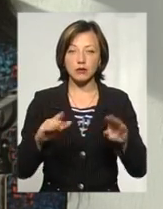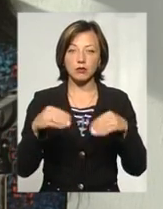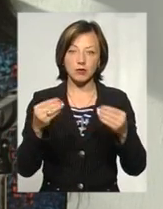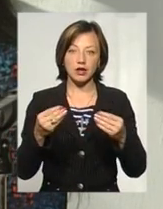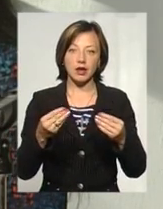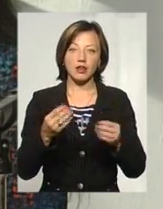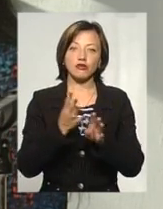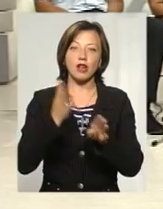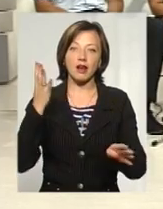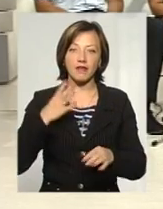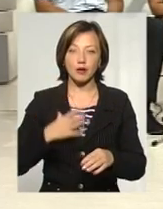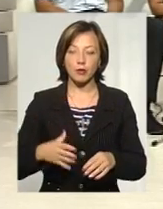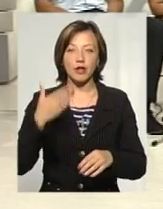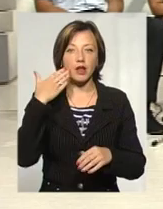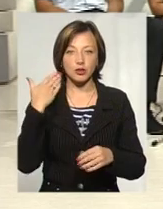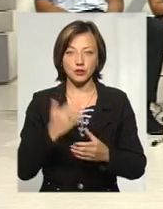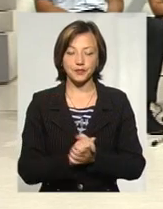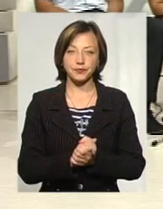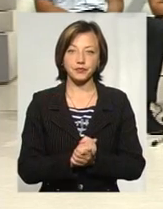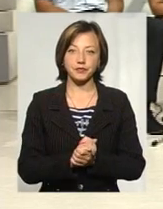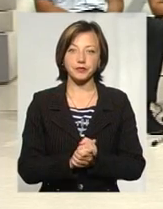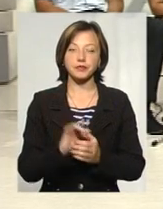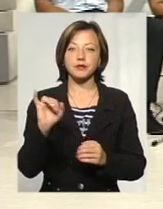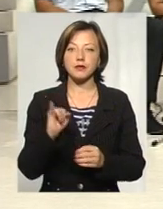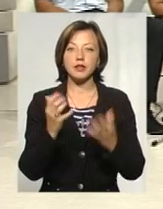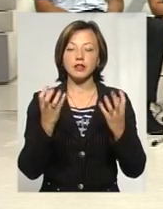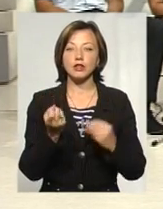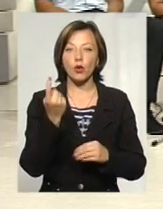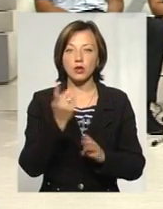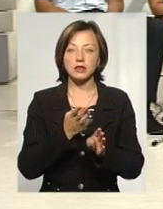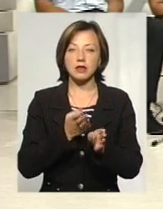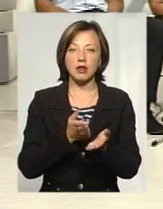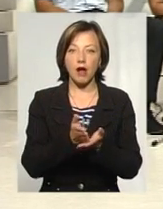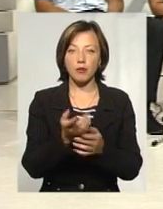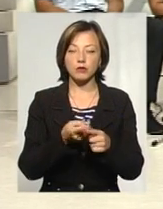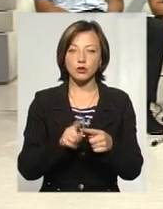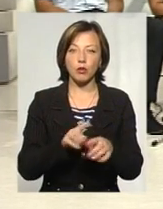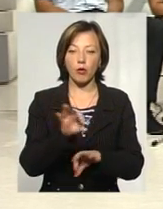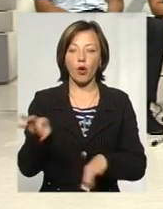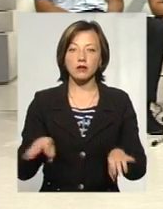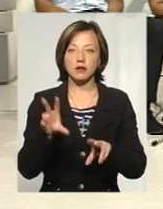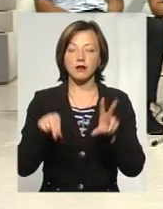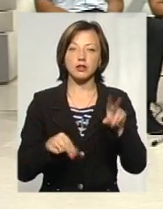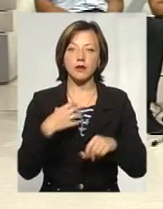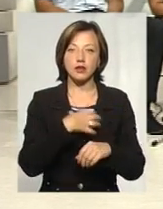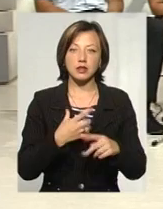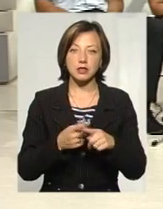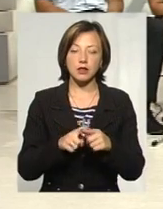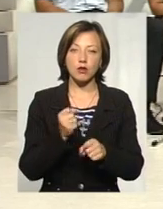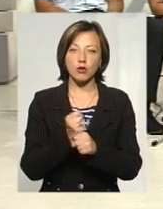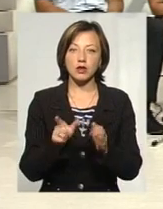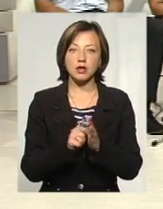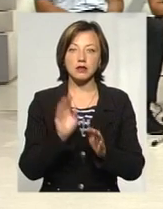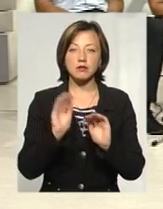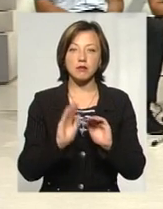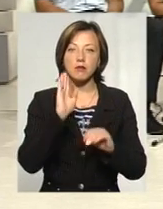пережити ці черги трошки легше. І ще один напрямок цього проєкту, який ми вважаємо дуже важливий – це робота з мамами